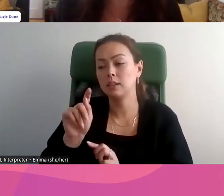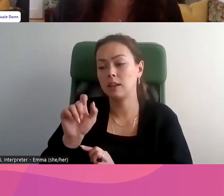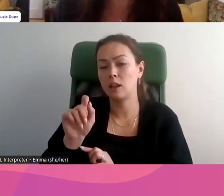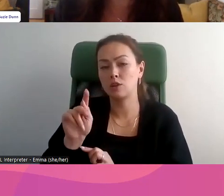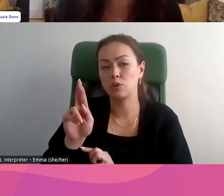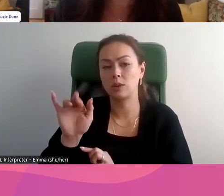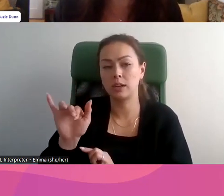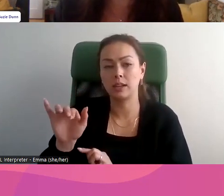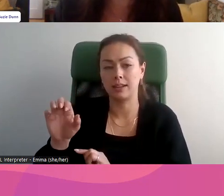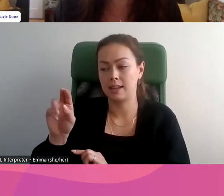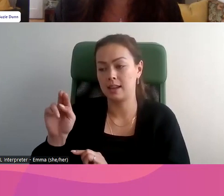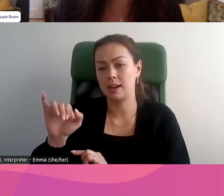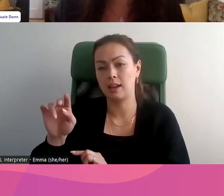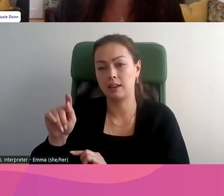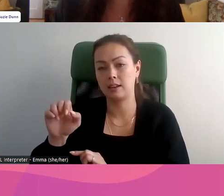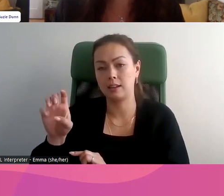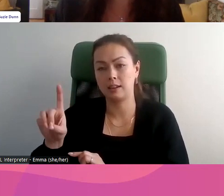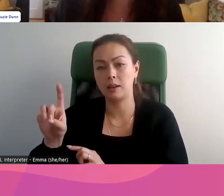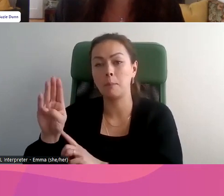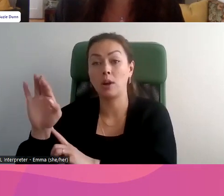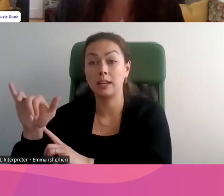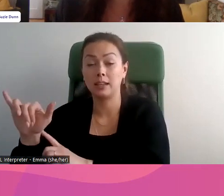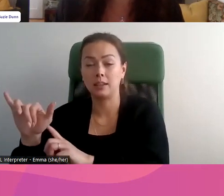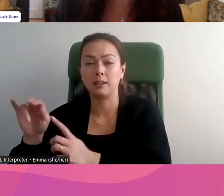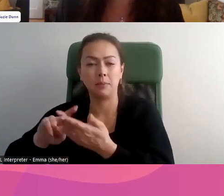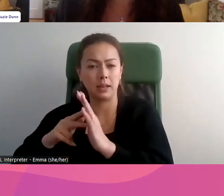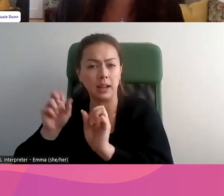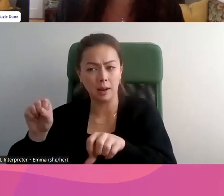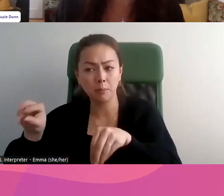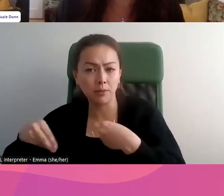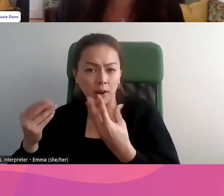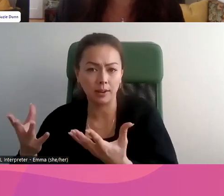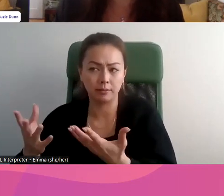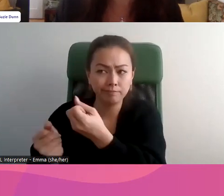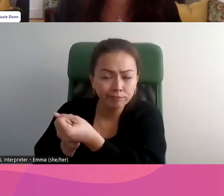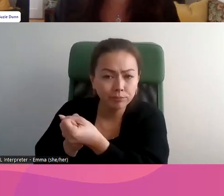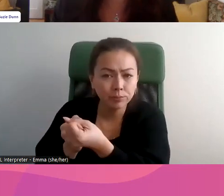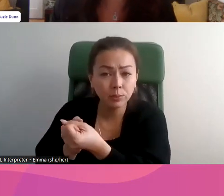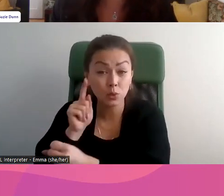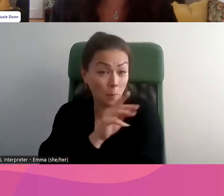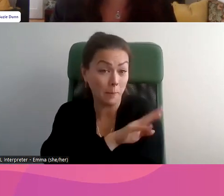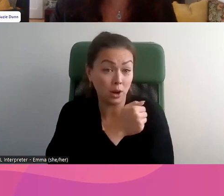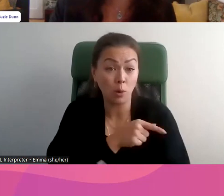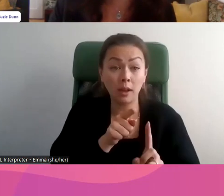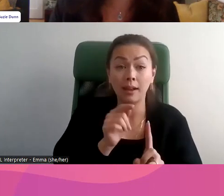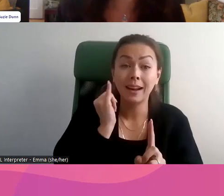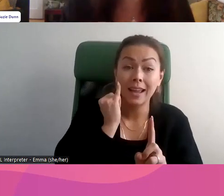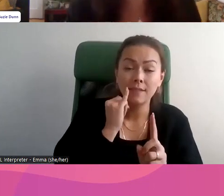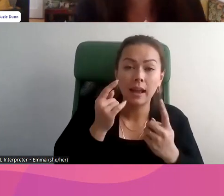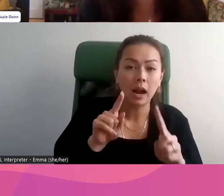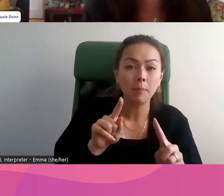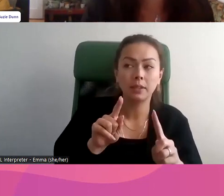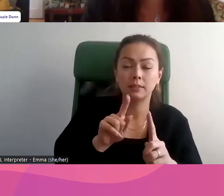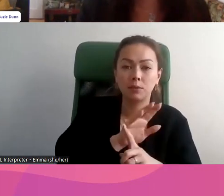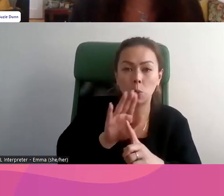provinces, il y a des organismes statutaires qui peuvent soutenir les personnes. Au Manitoba,